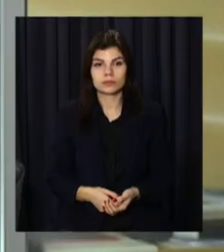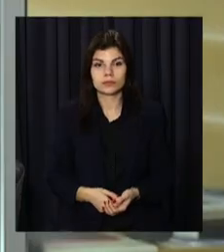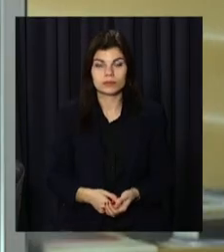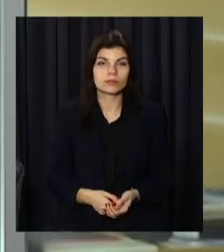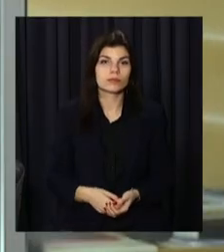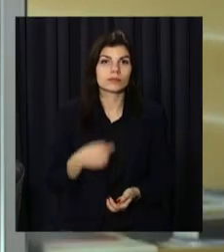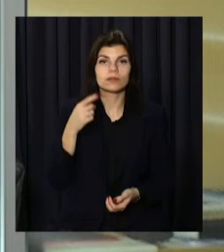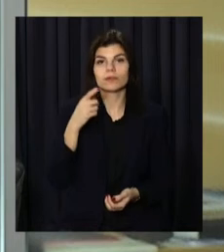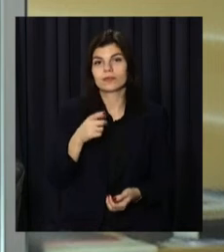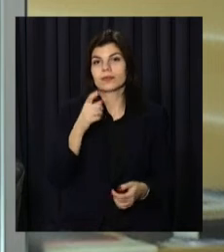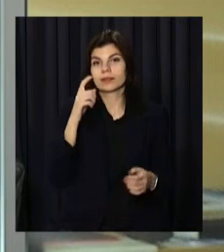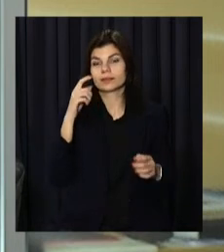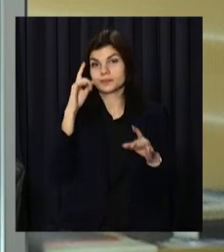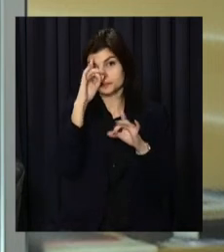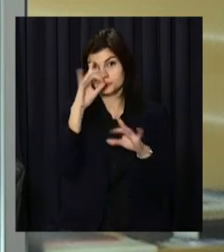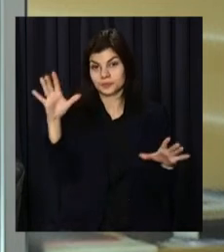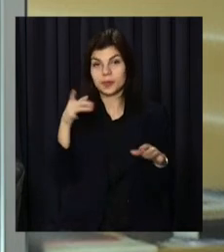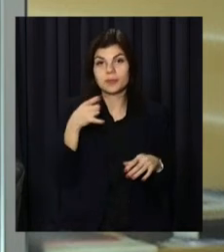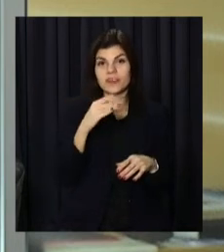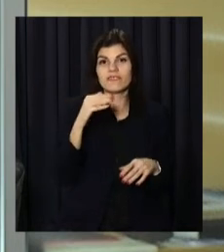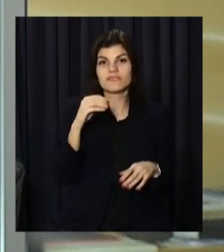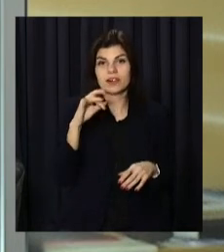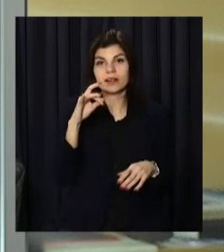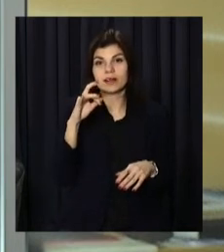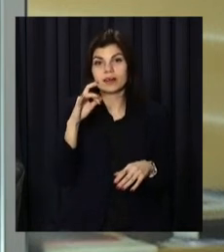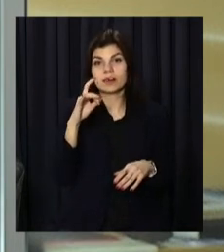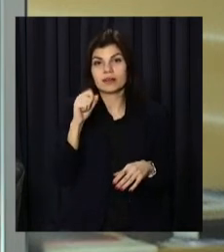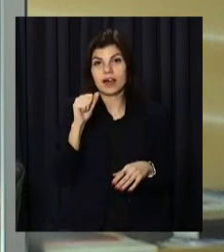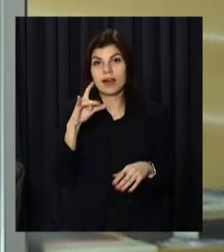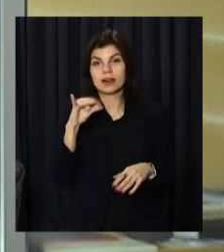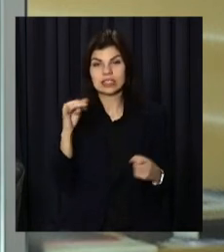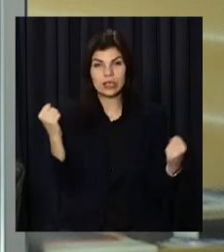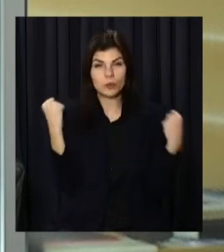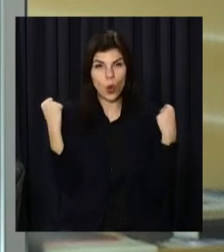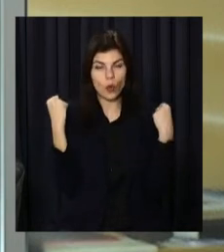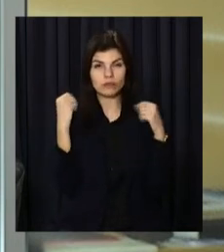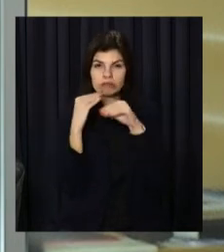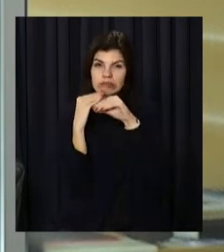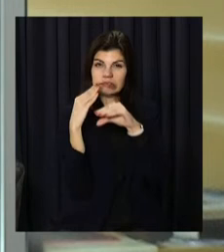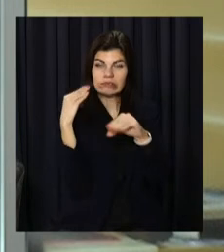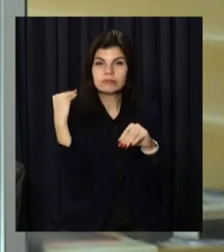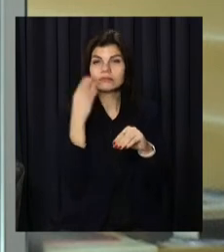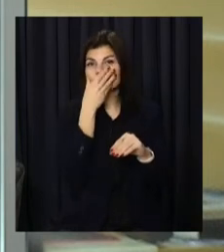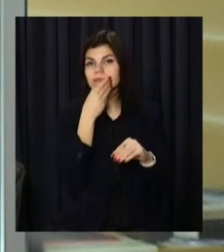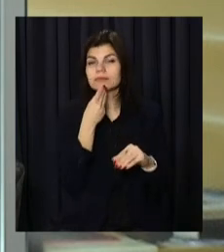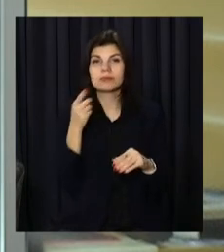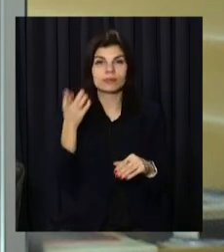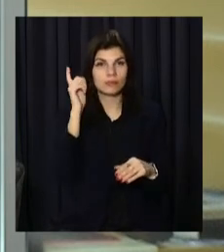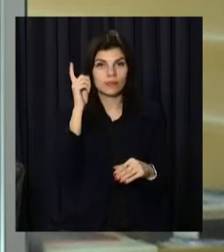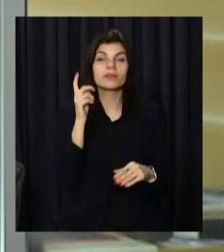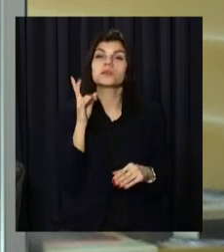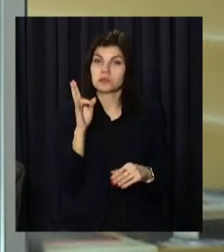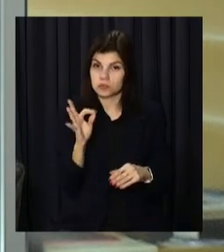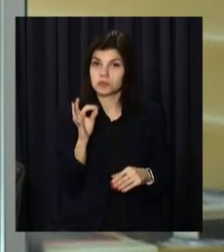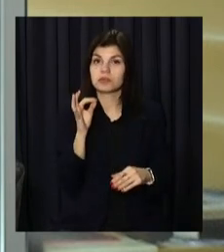Легендарна «Феррарі Діно» у Дніпрі. Одна з найпопулярніших спортивних автівок за всю історію галузі. Їй півстоліття, але